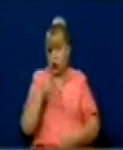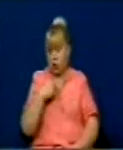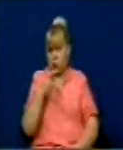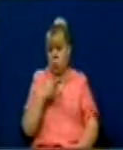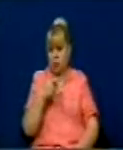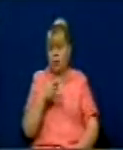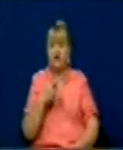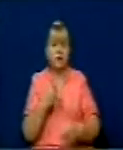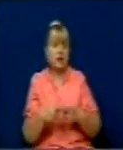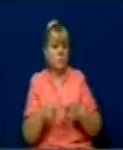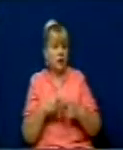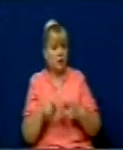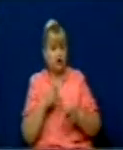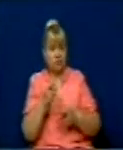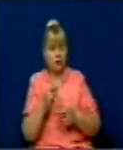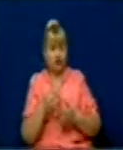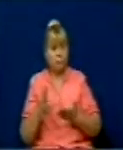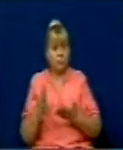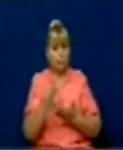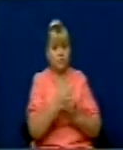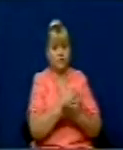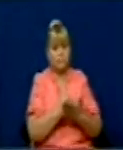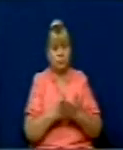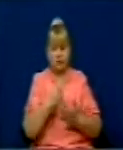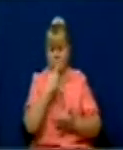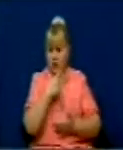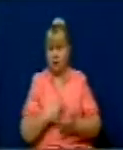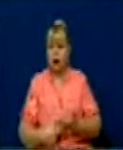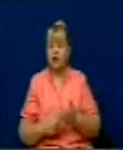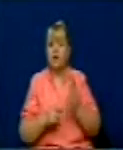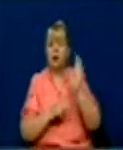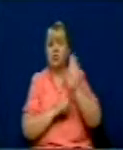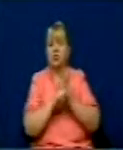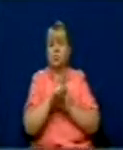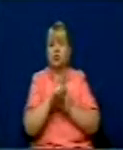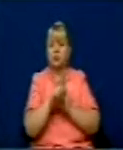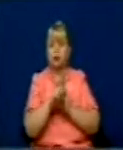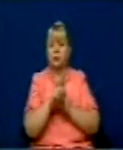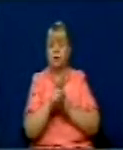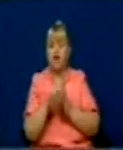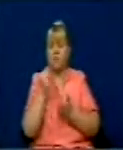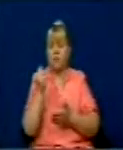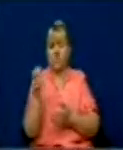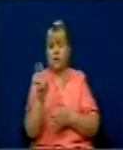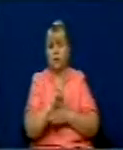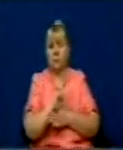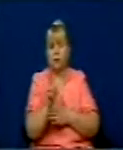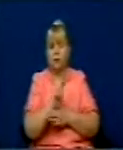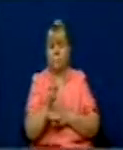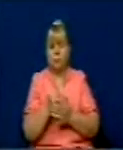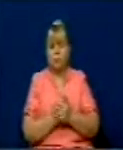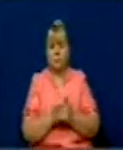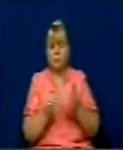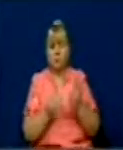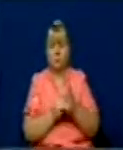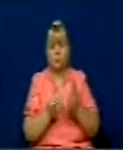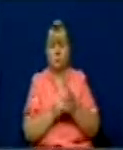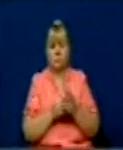në rrasë e vërejet se fitimi e mandatit është si rezultat i keq përdorime të fundeve, do të duhe që